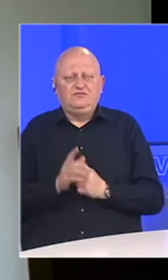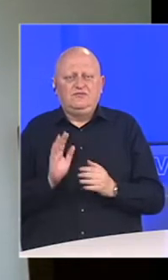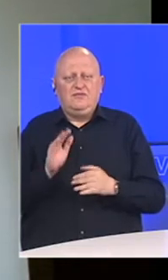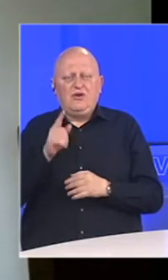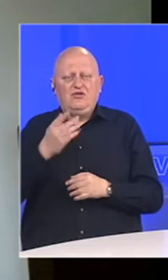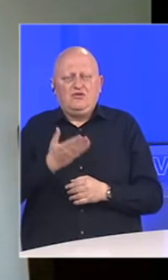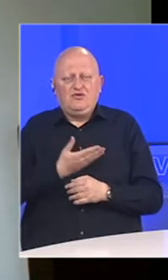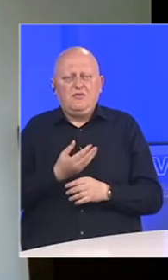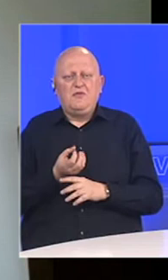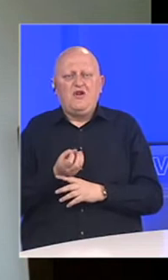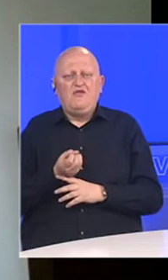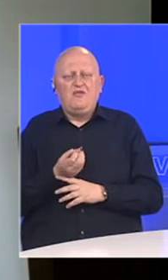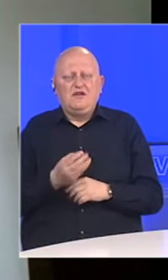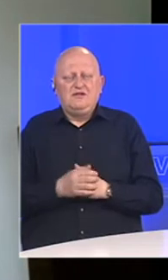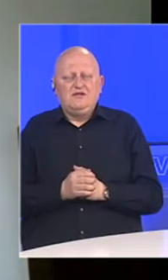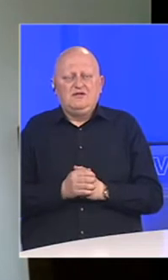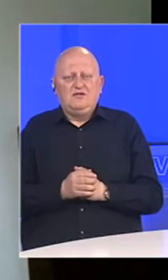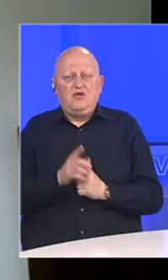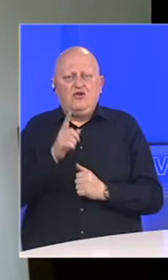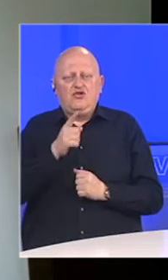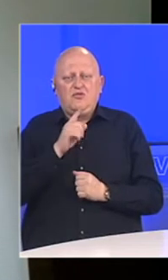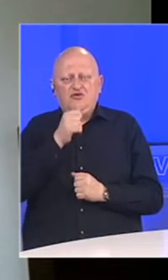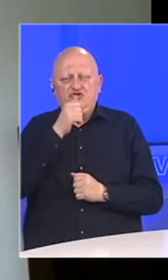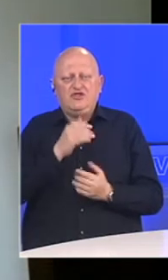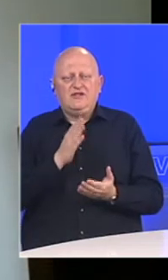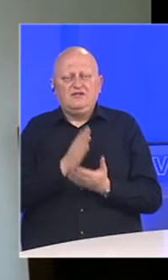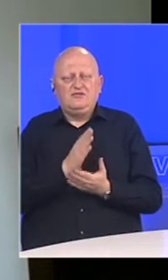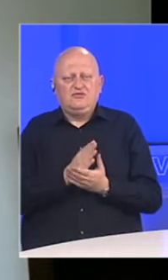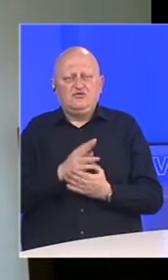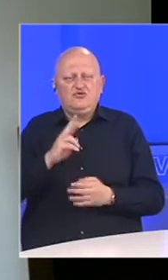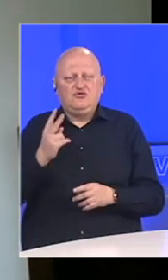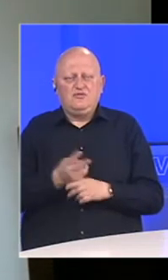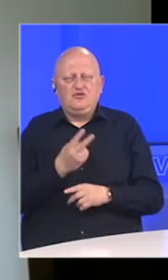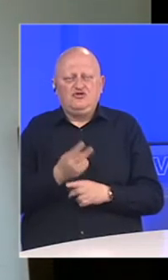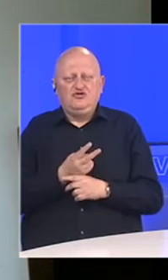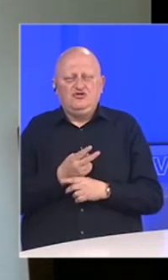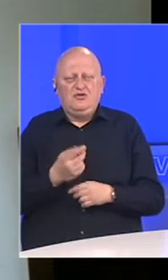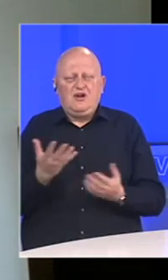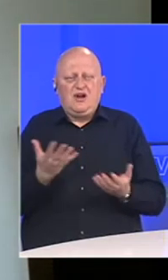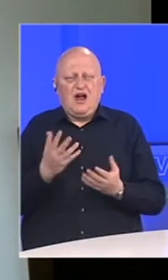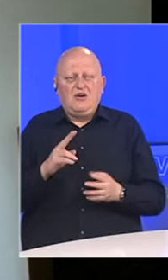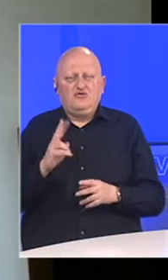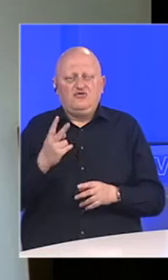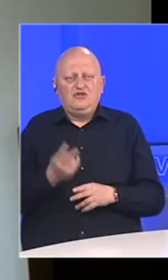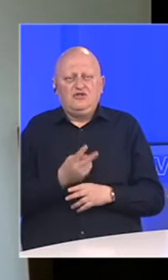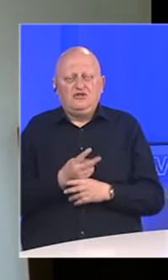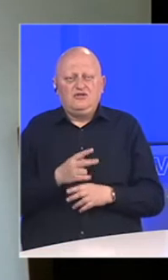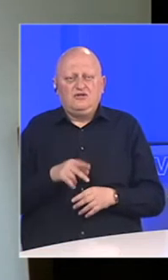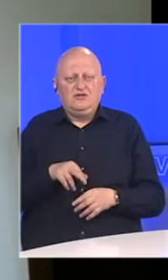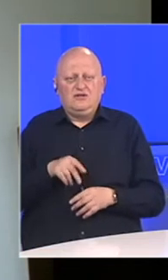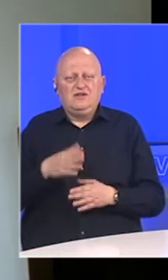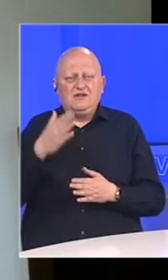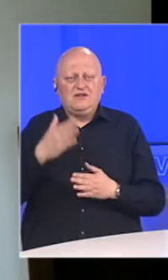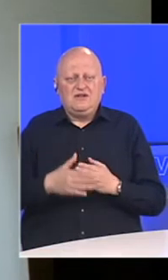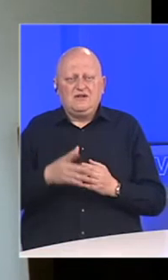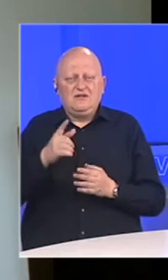njih dobijemo informacije o tome što se dešava i u drugim zemljama, kako druge zemlje izlaze na